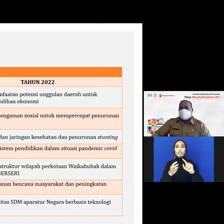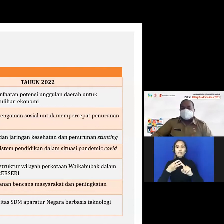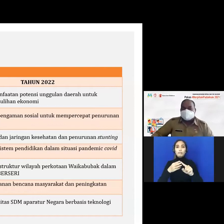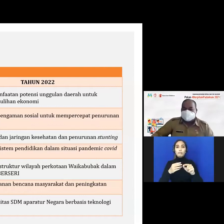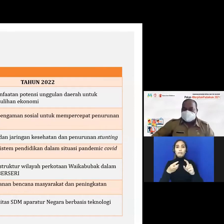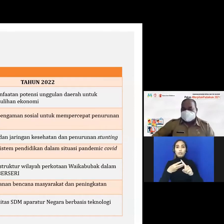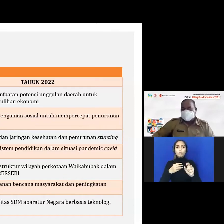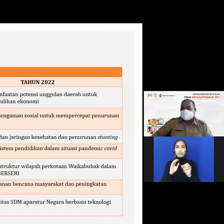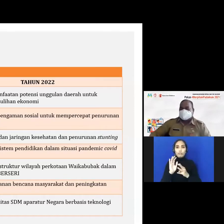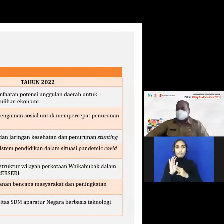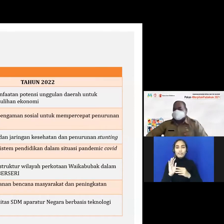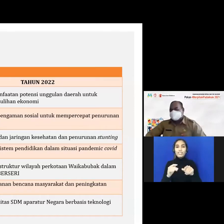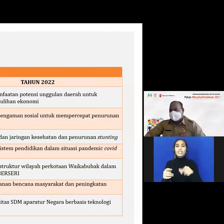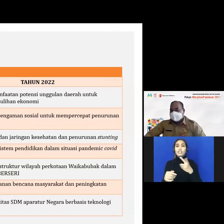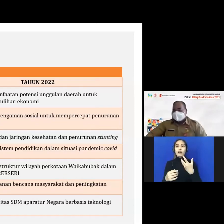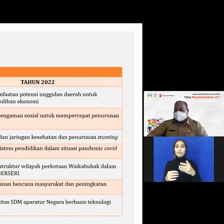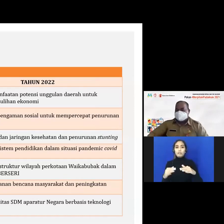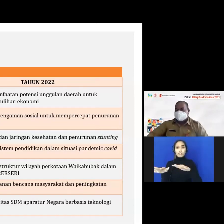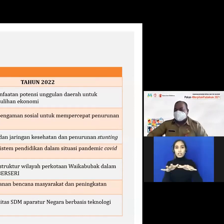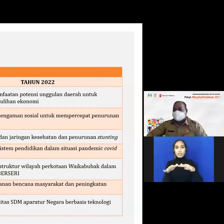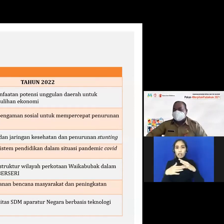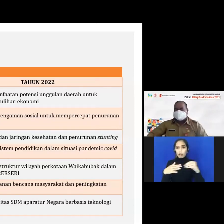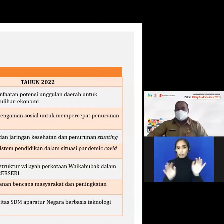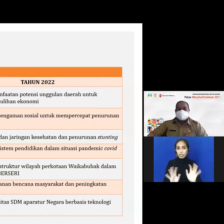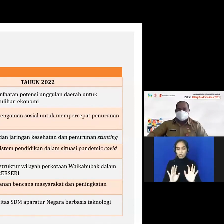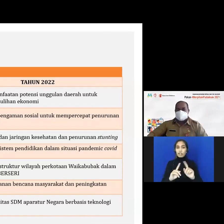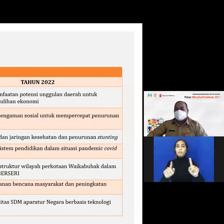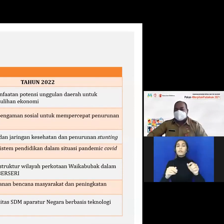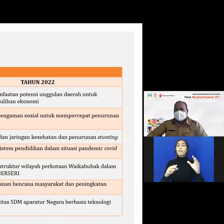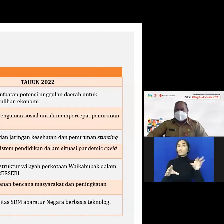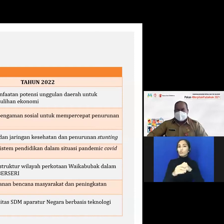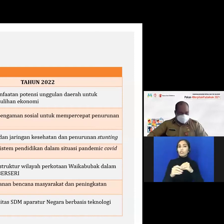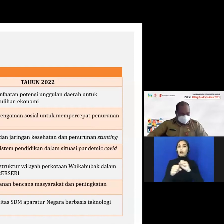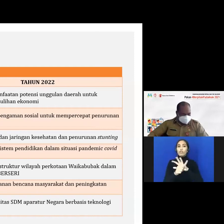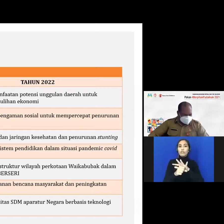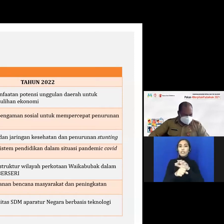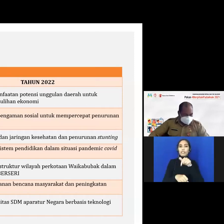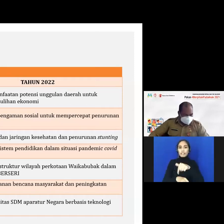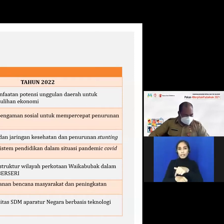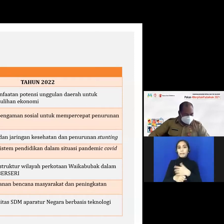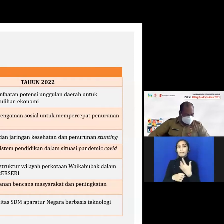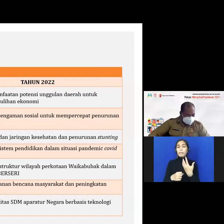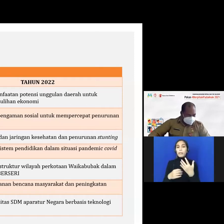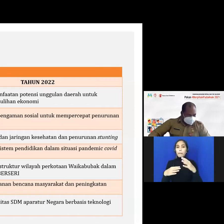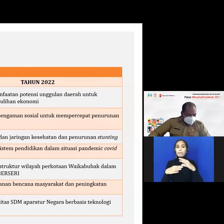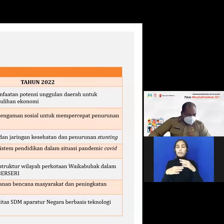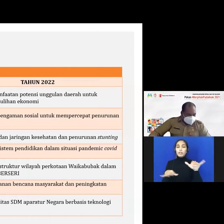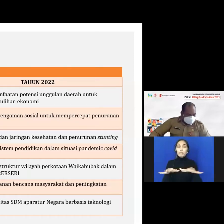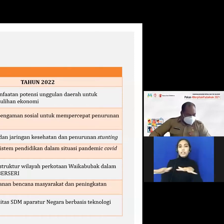bencana alam tetapi juga termasuk bencana kesehatan seperti yang kita alami saat ini